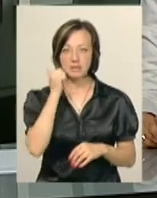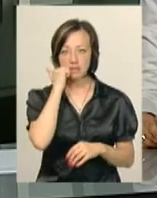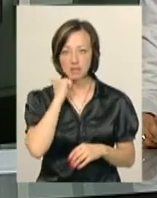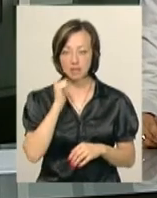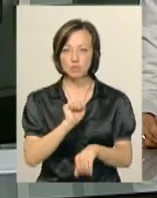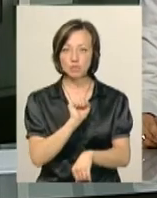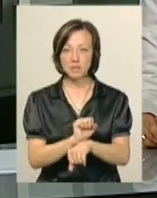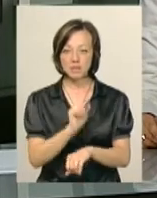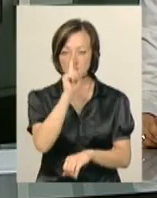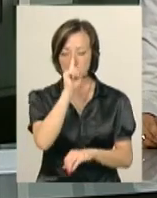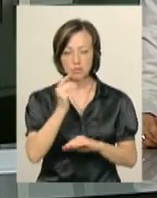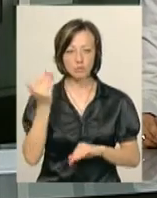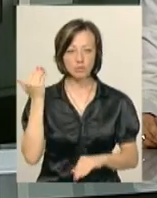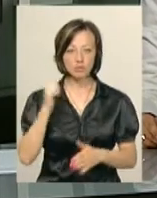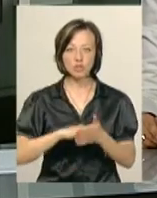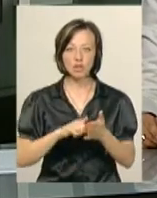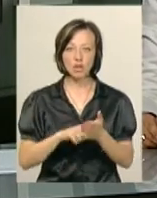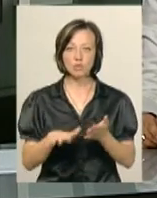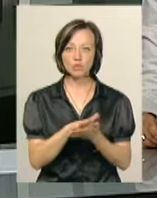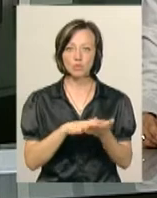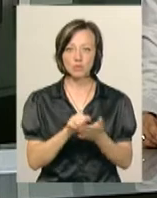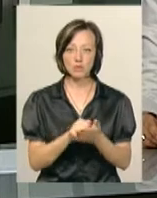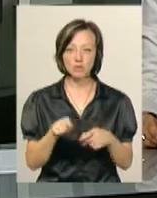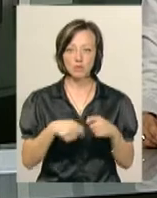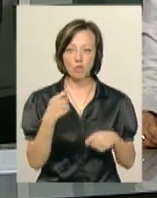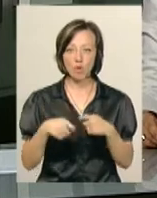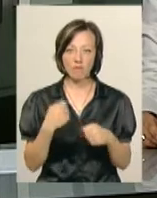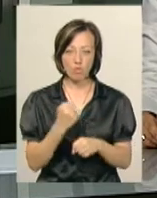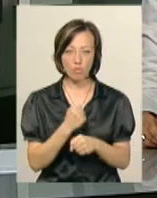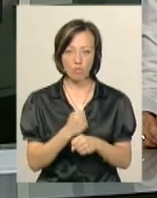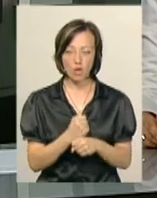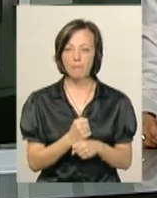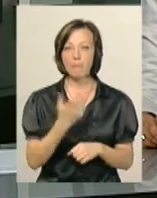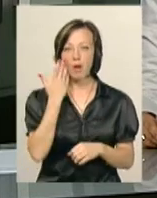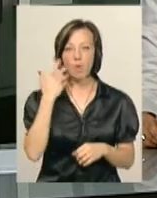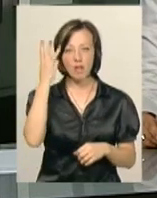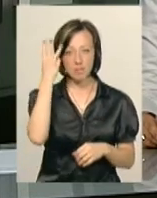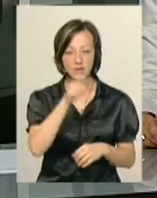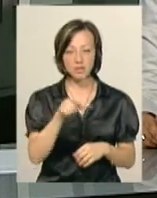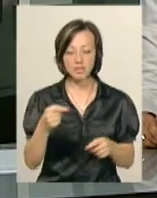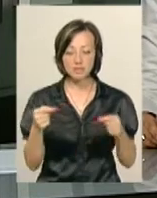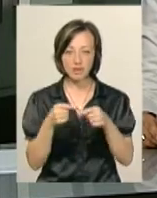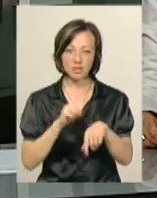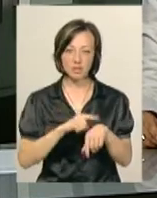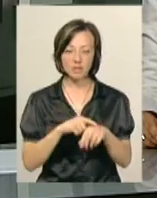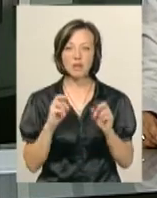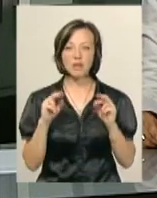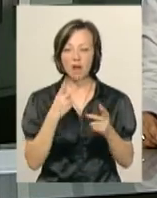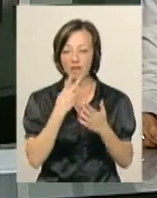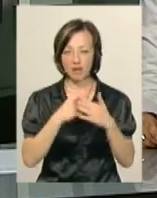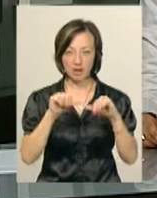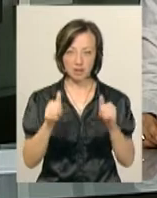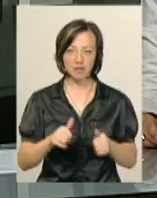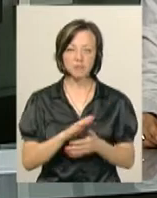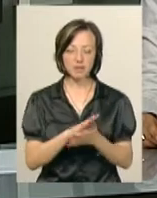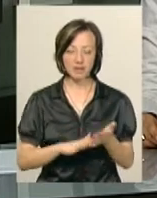нагадаю, зупинили місяць тому через зношеність та збої у його роботі. Коли хмельничани зможуть звіряти за ним час і як він виглядатиме,